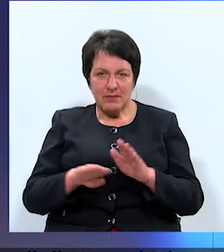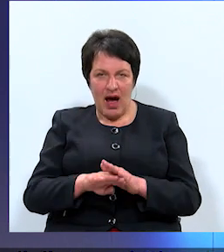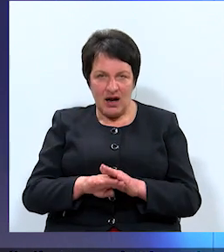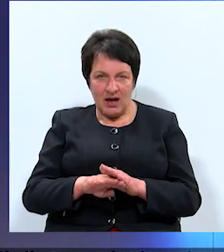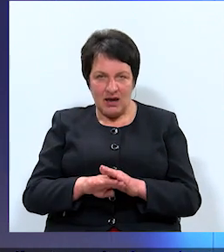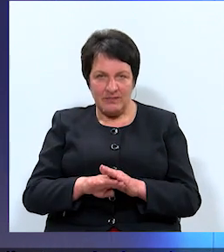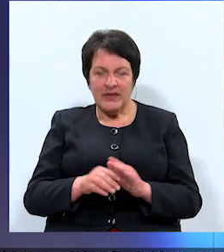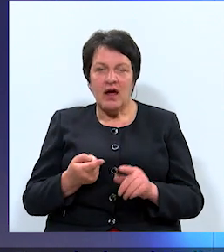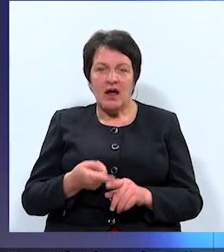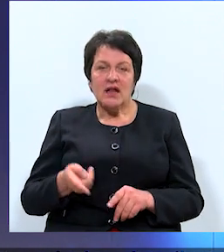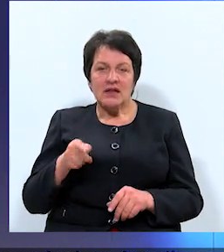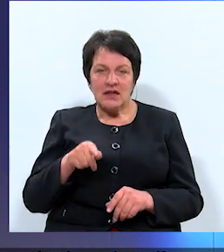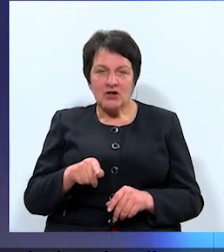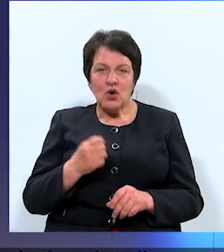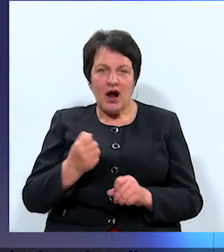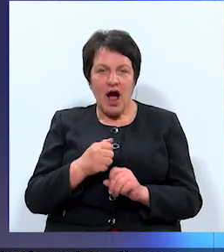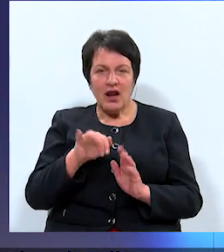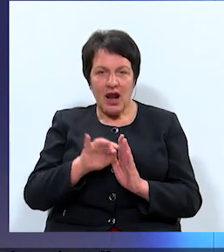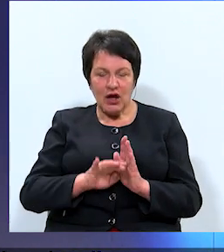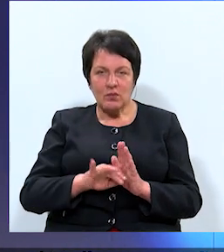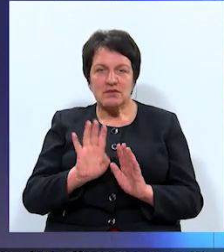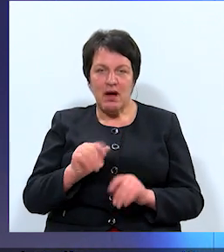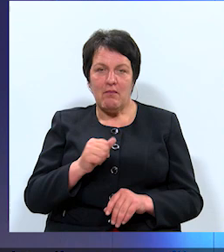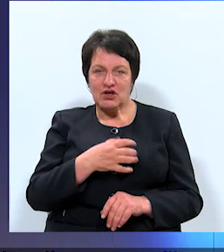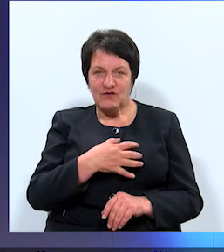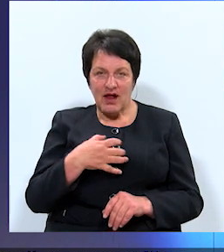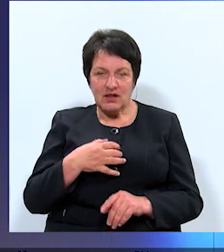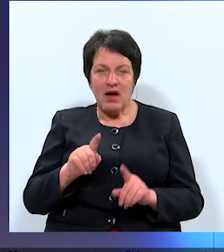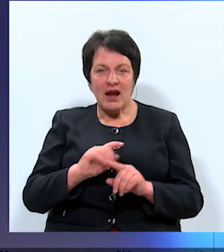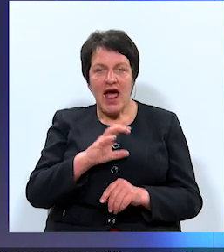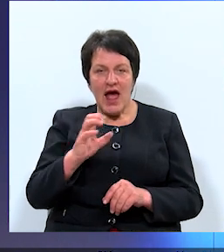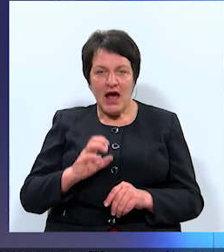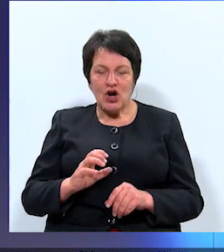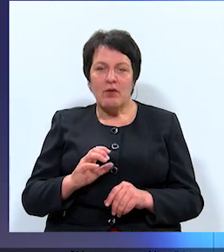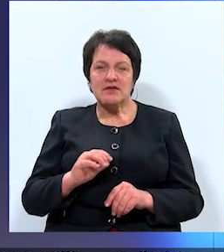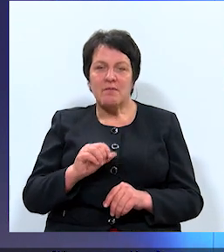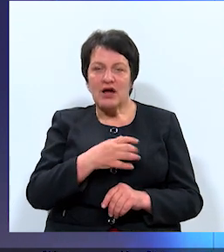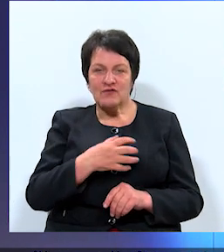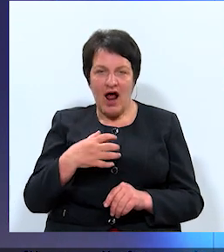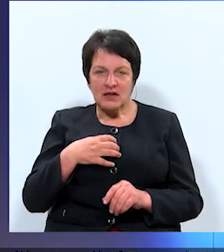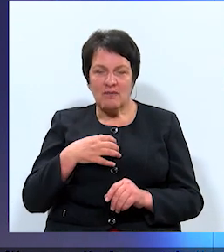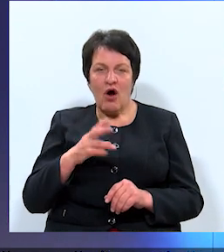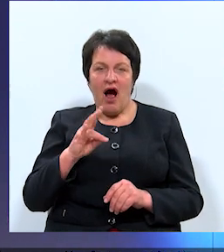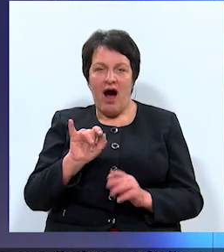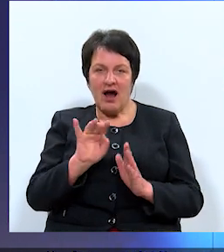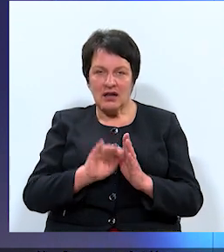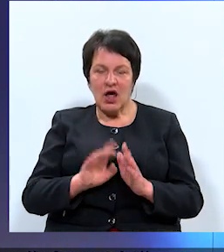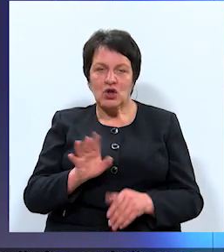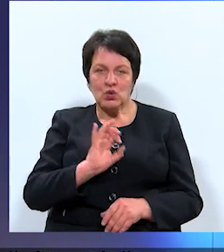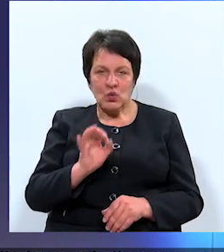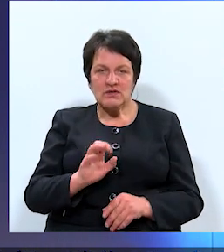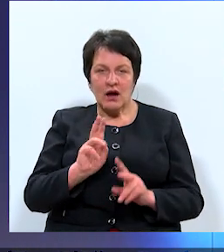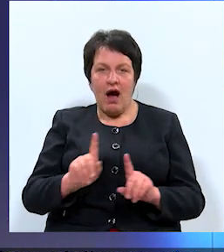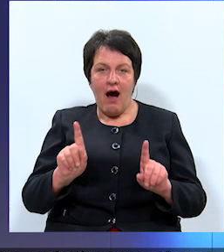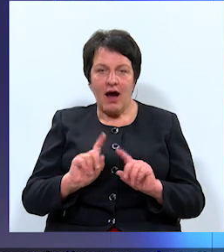Taču gan likums par pašvaldību, gan Eiropas pašvaldību harta nosaka, ka arī